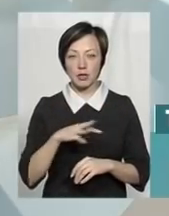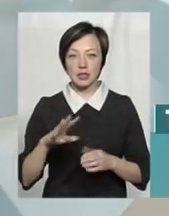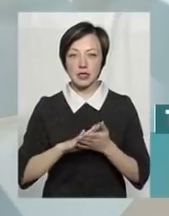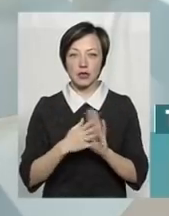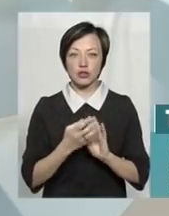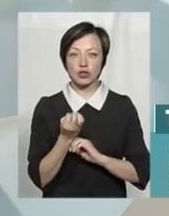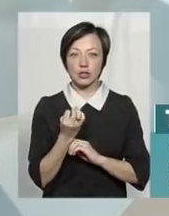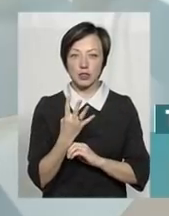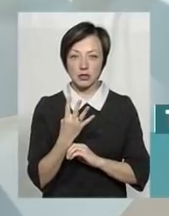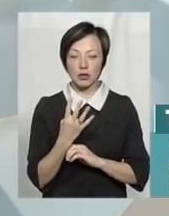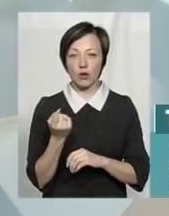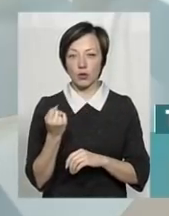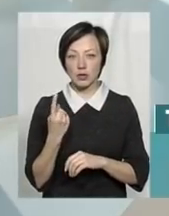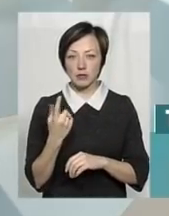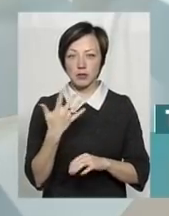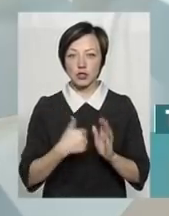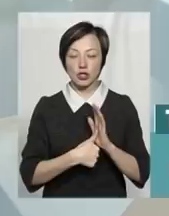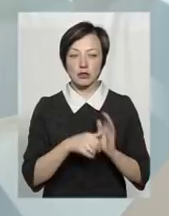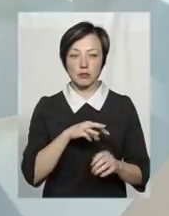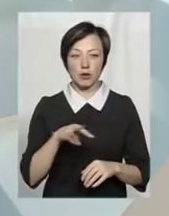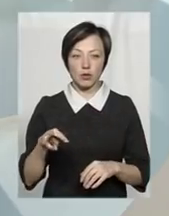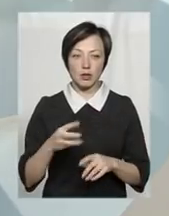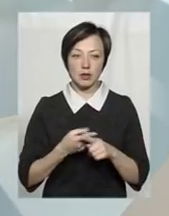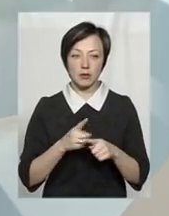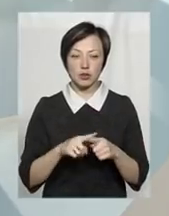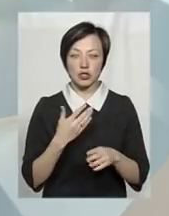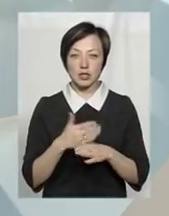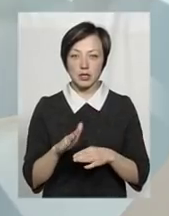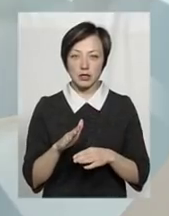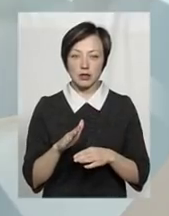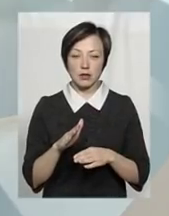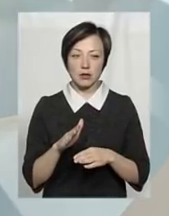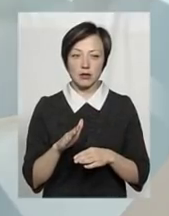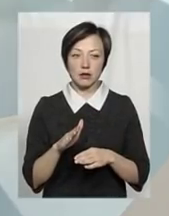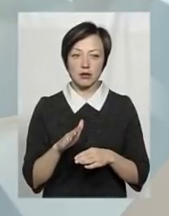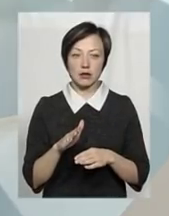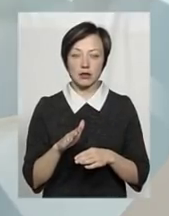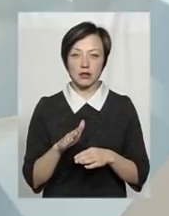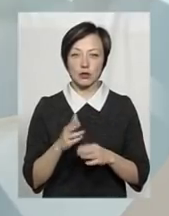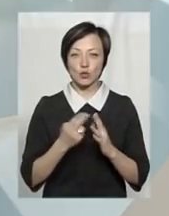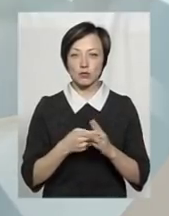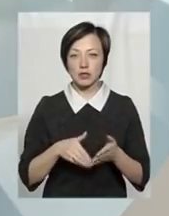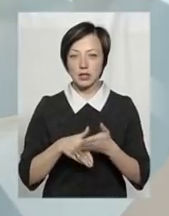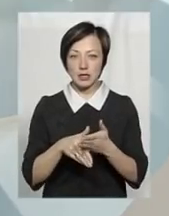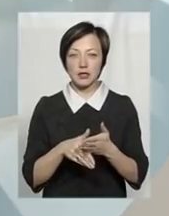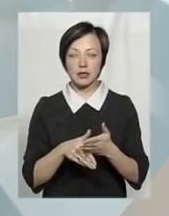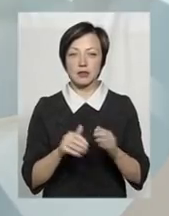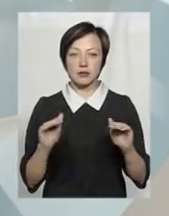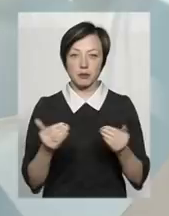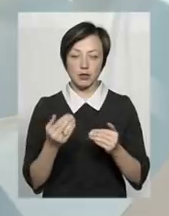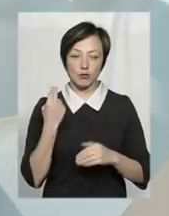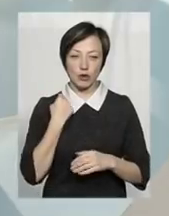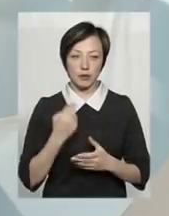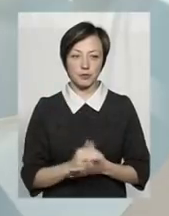Станом на 14-11 – 56 мільйони. Тому що там частина зійшла більш субсидій, відповідно, зменшилась